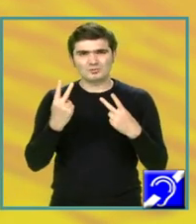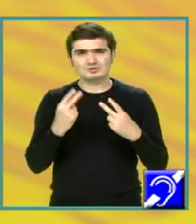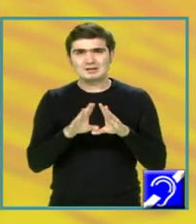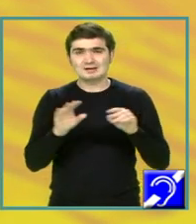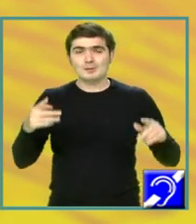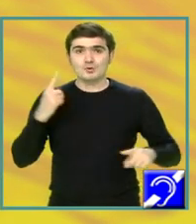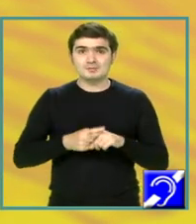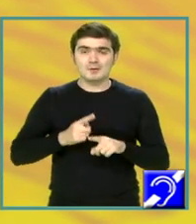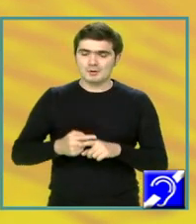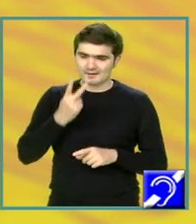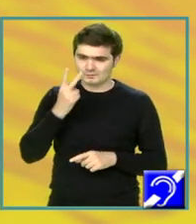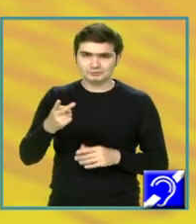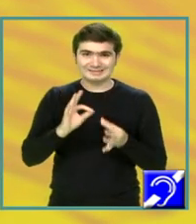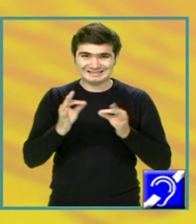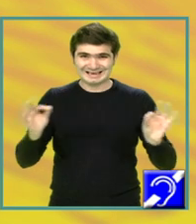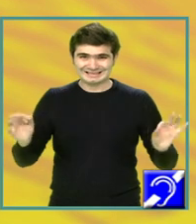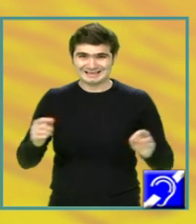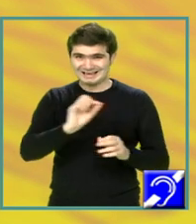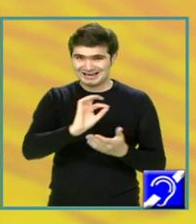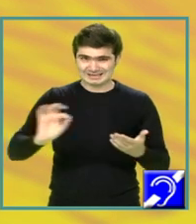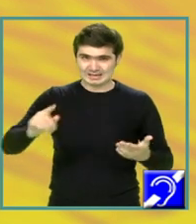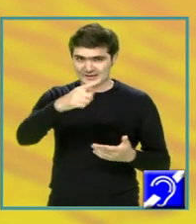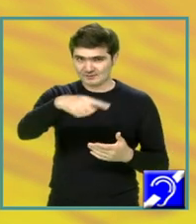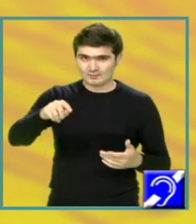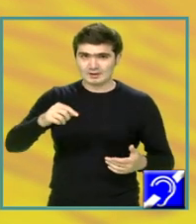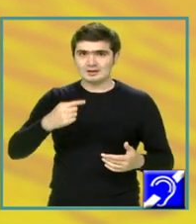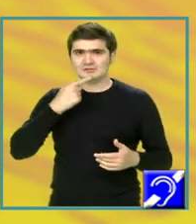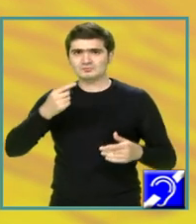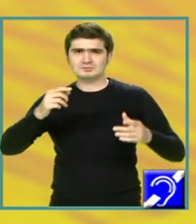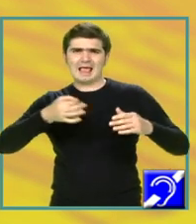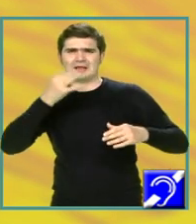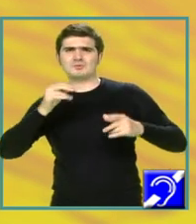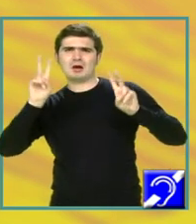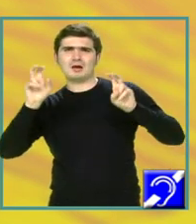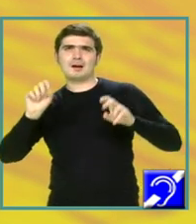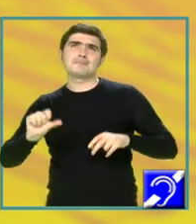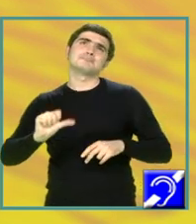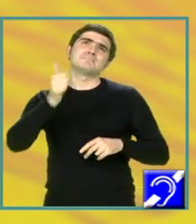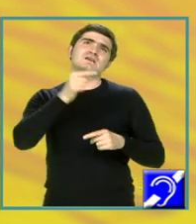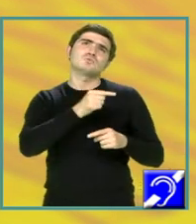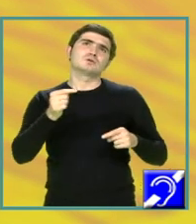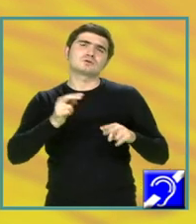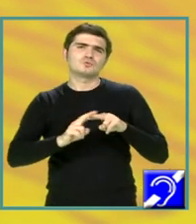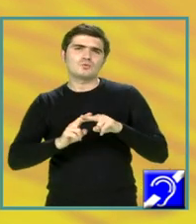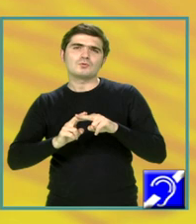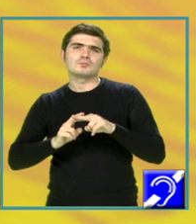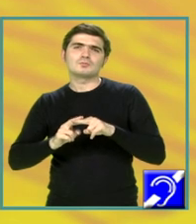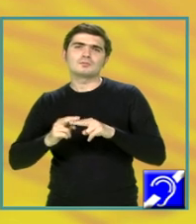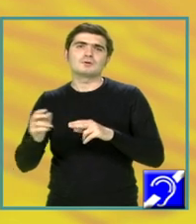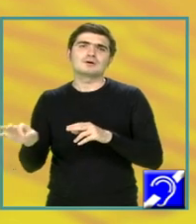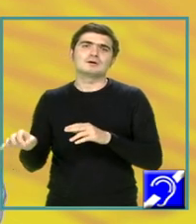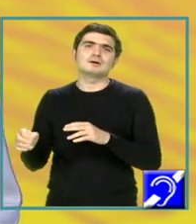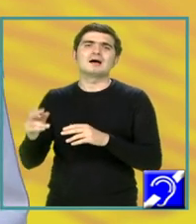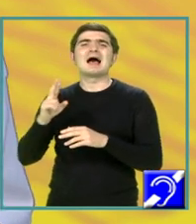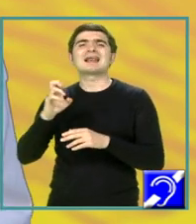întâlnit în textele argumentative scrisă de voi formulări de tipul, în primul rând, așa cum reiese din text. Nu.